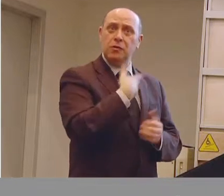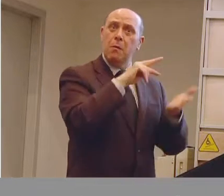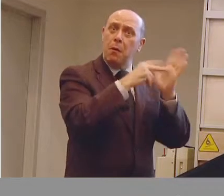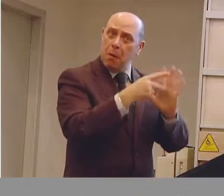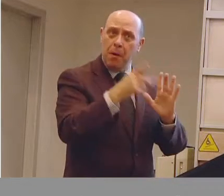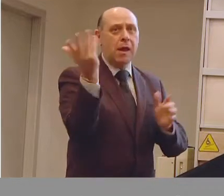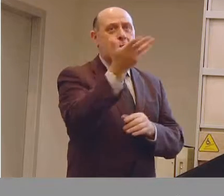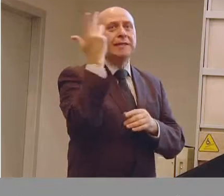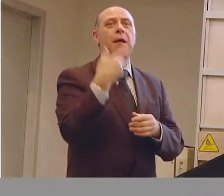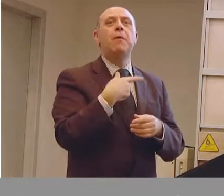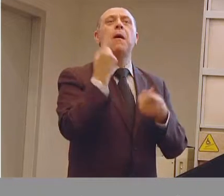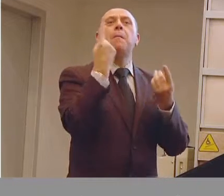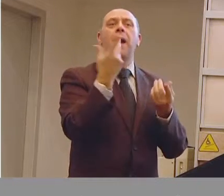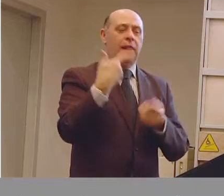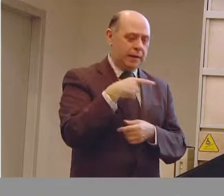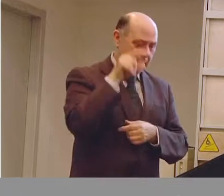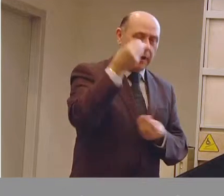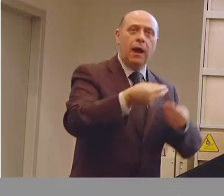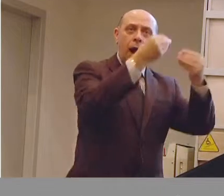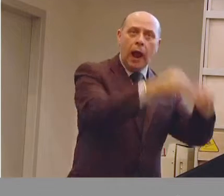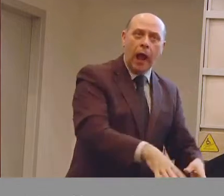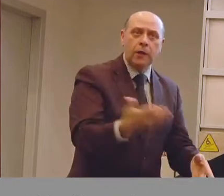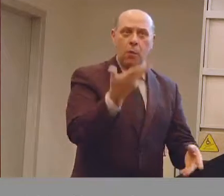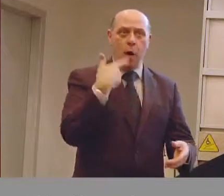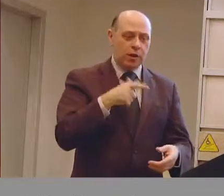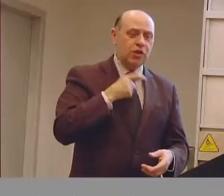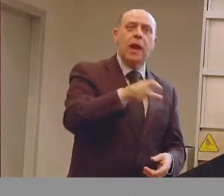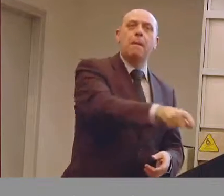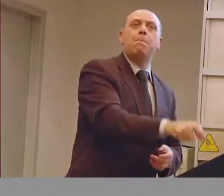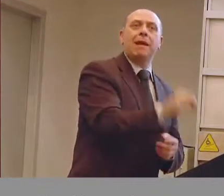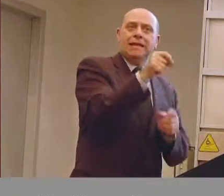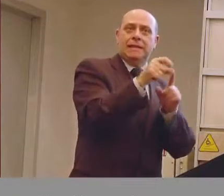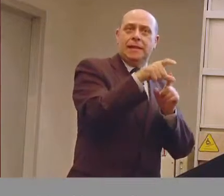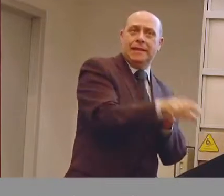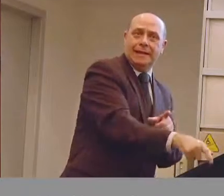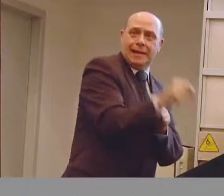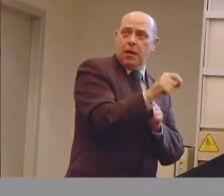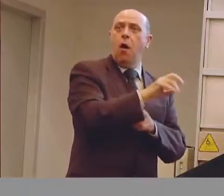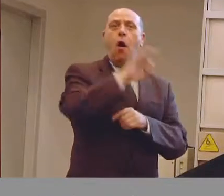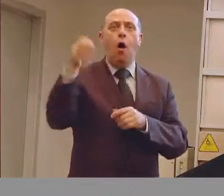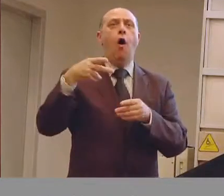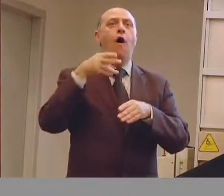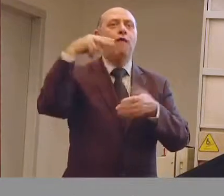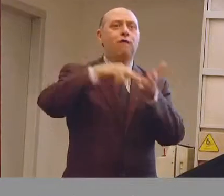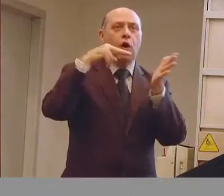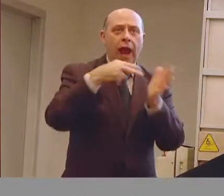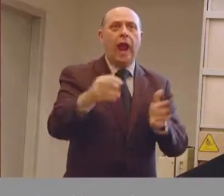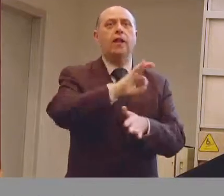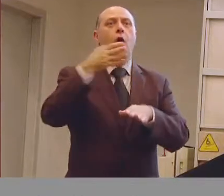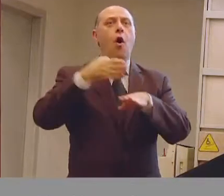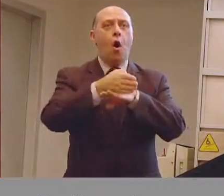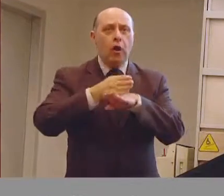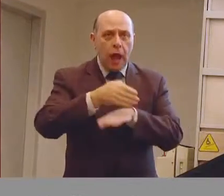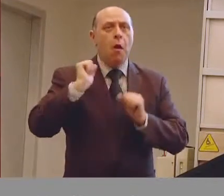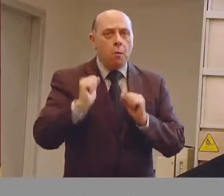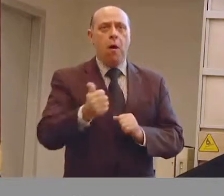Pensate ad una pinza prensile per afferrare un oggetto che cade dalla carrozzina, pensiamo all'impugnatura di una forchetta o di un coltello che consente di mangiare in